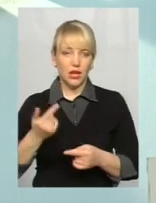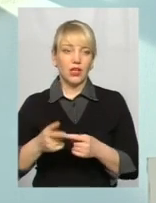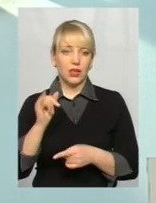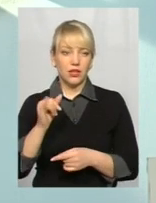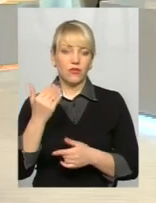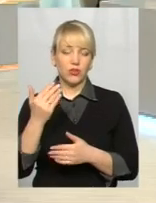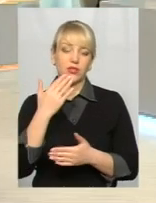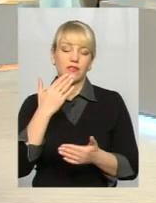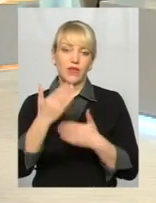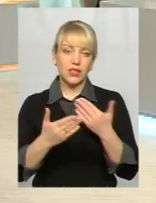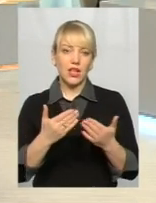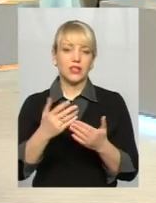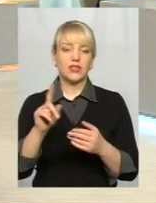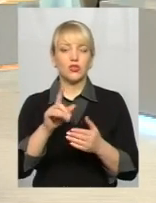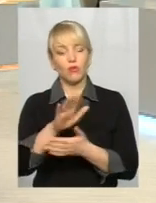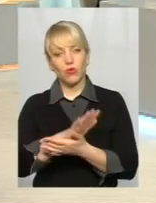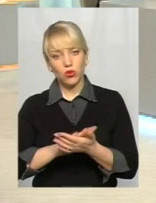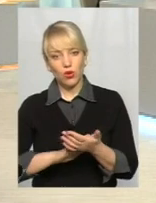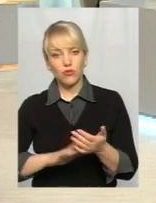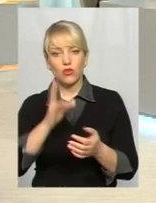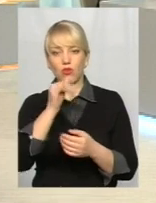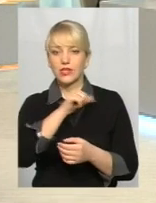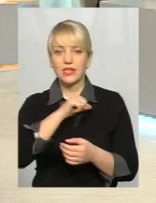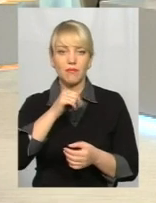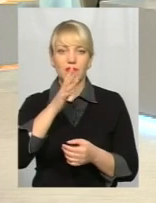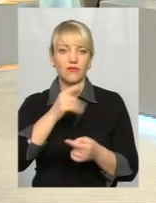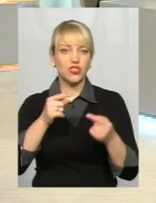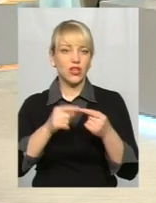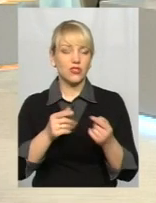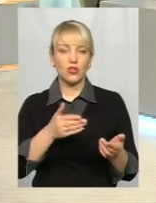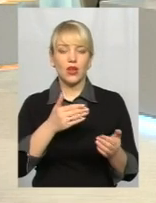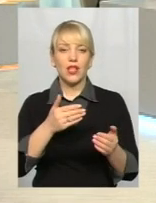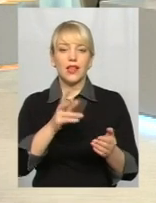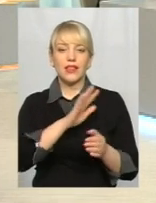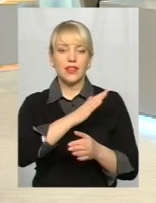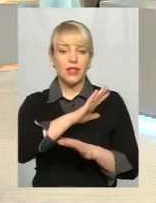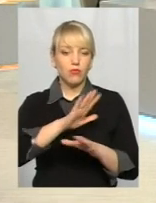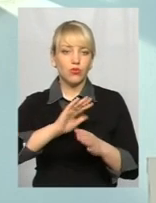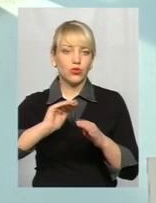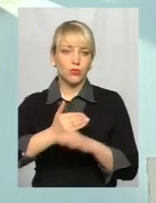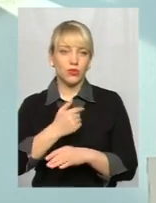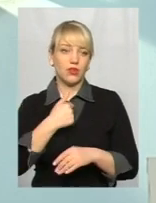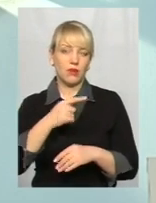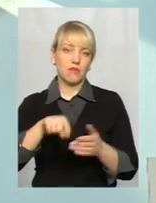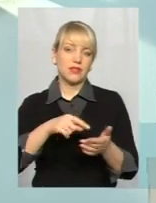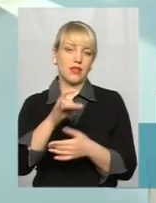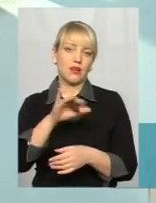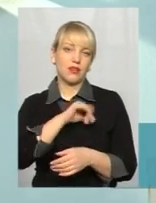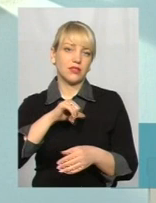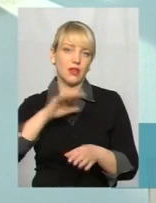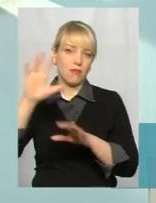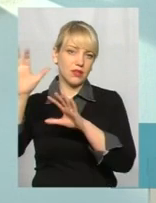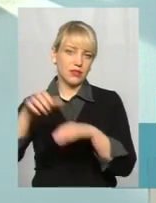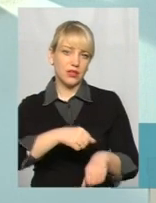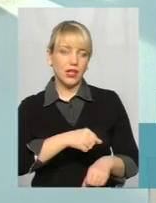вони зверталися, звичайно, щодо продовження, але самі їх вчасно не демонтували після завершення, і для того прийшлося залучати сили міської ради. Один так само